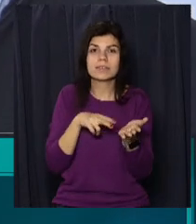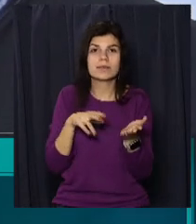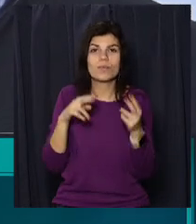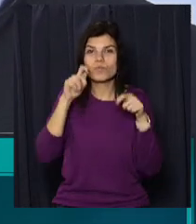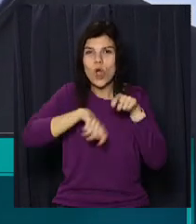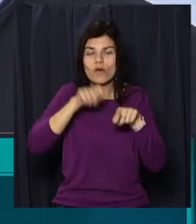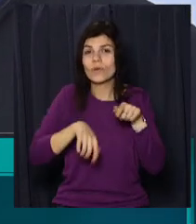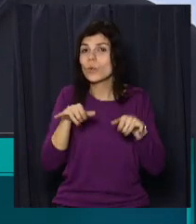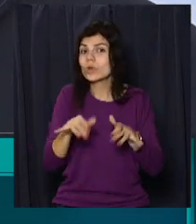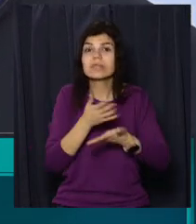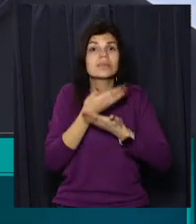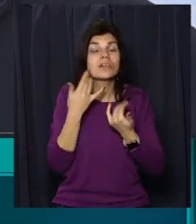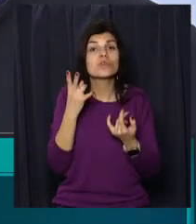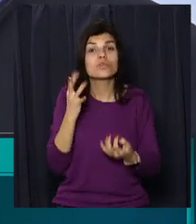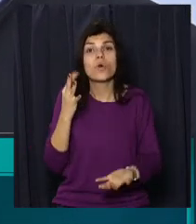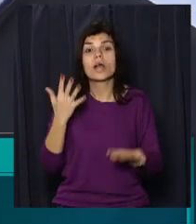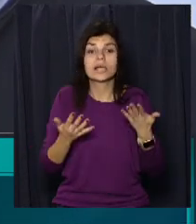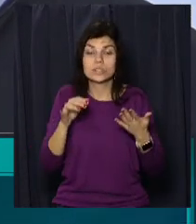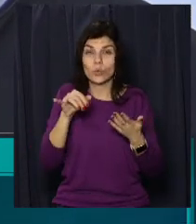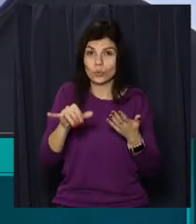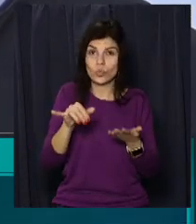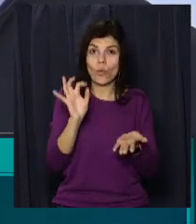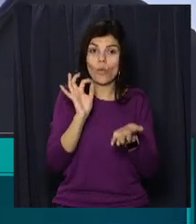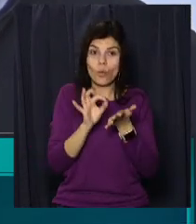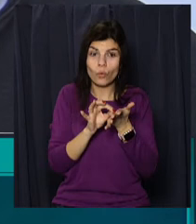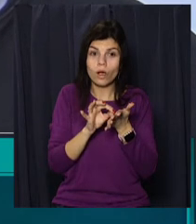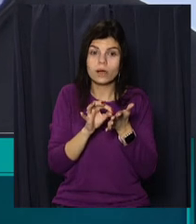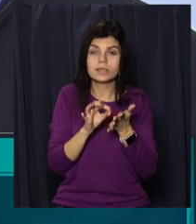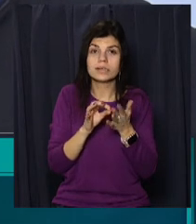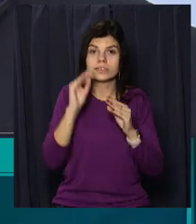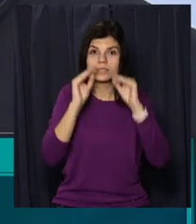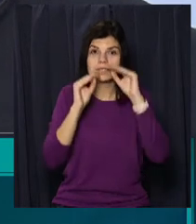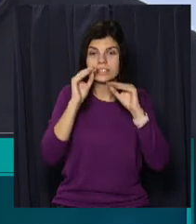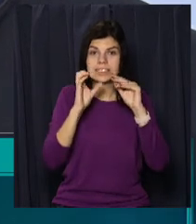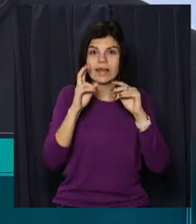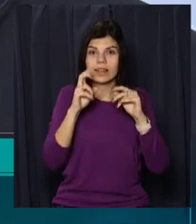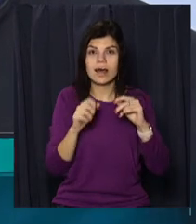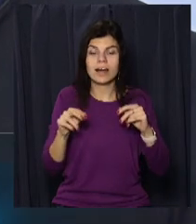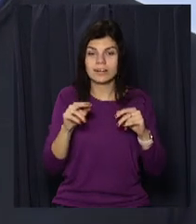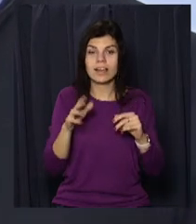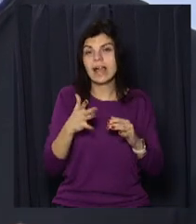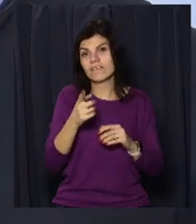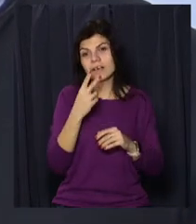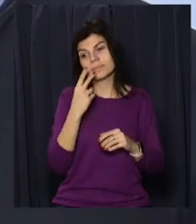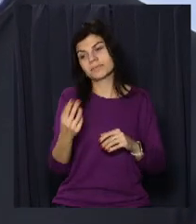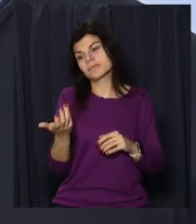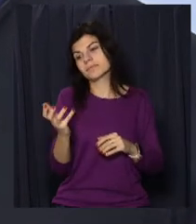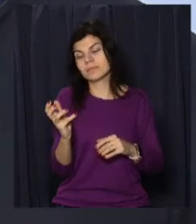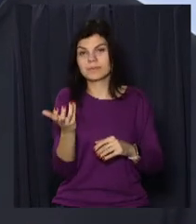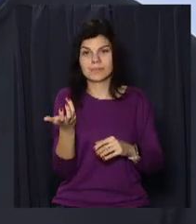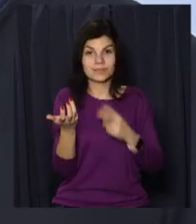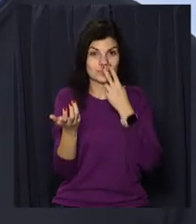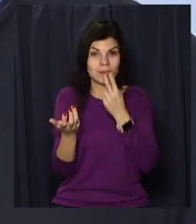якщо на них вказаний склад, якщо ви берете візуальним спостереженням, або на